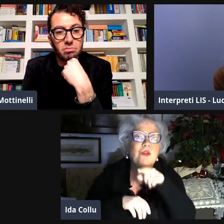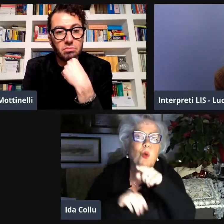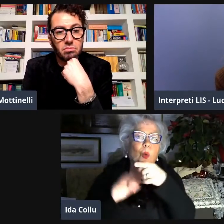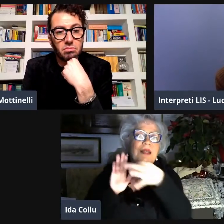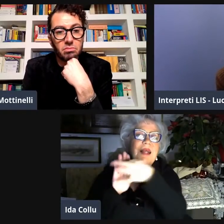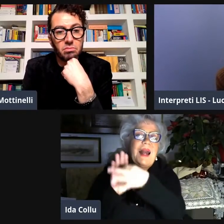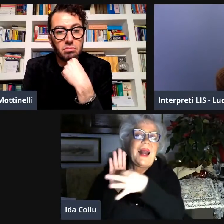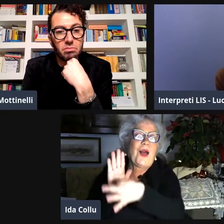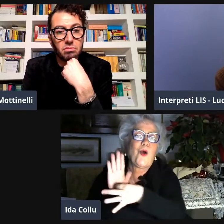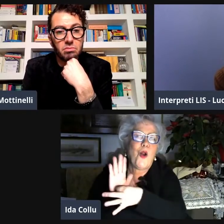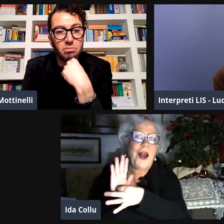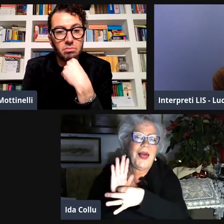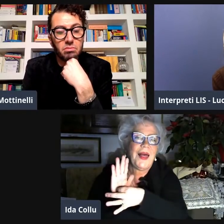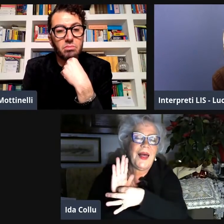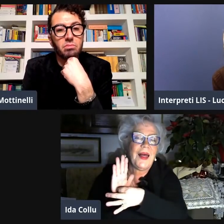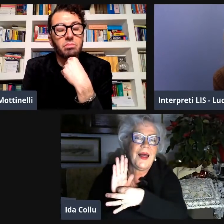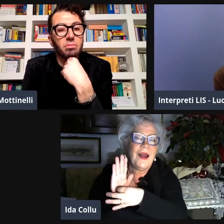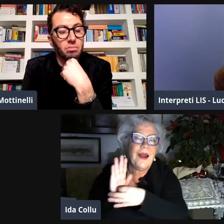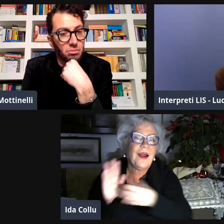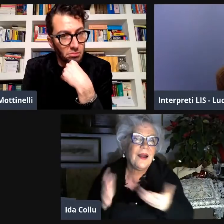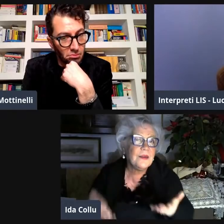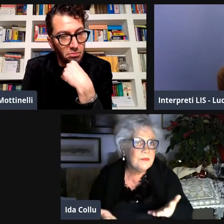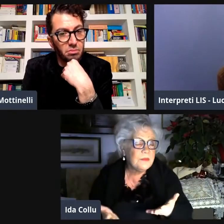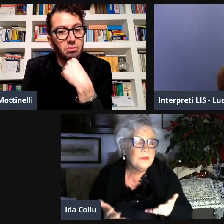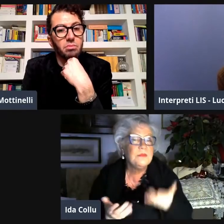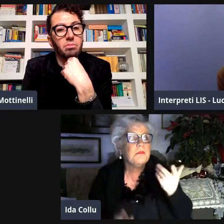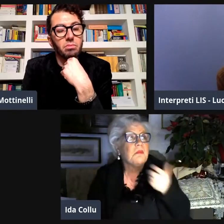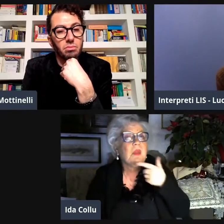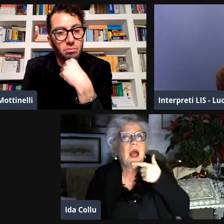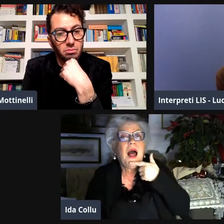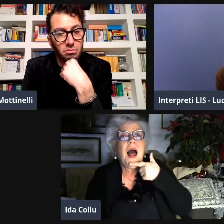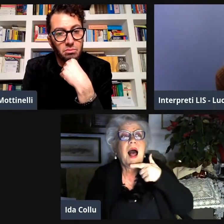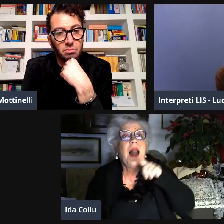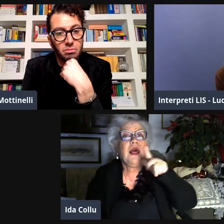c'erano dei principi che io diciamo che io avevo sposato